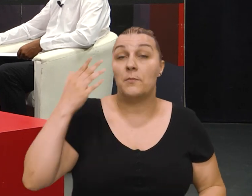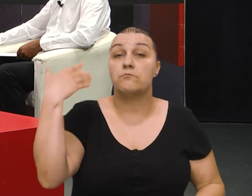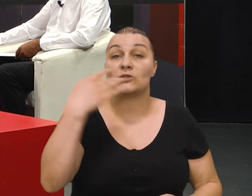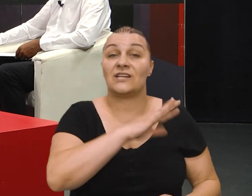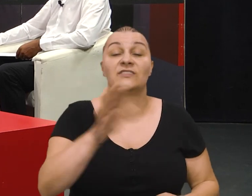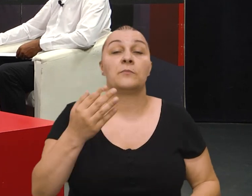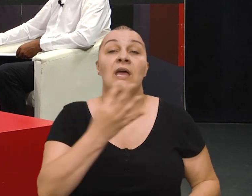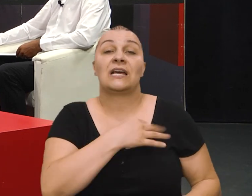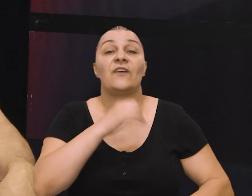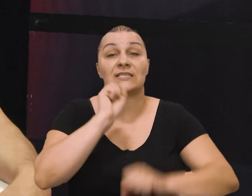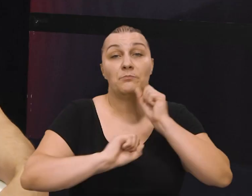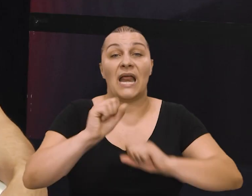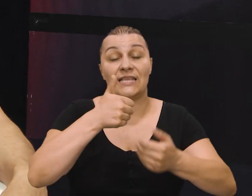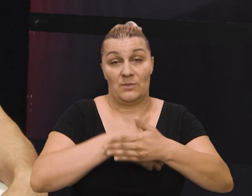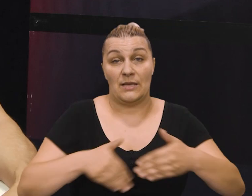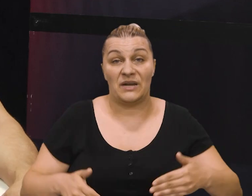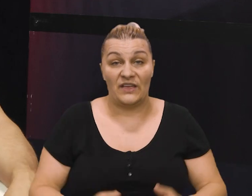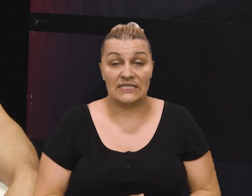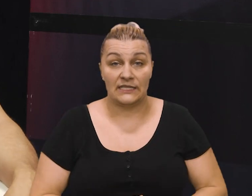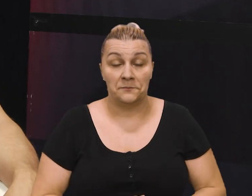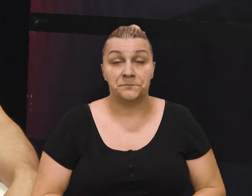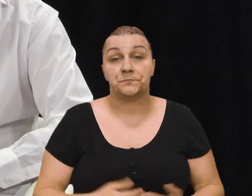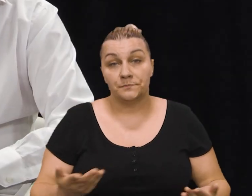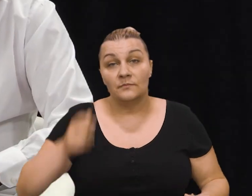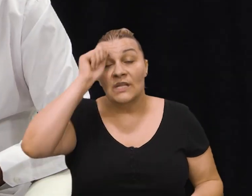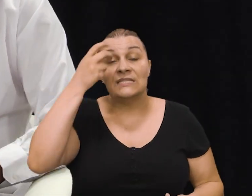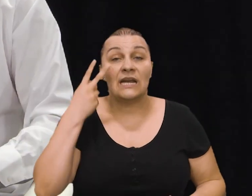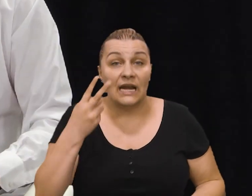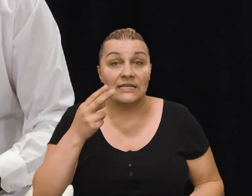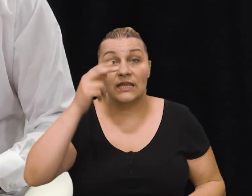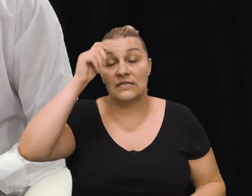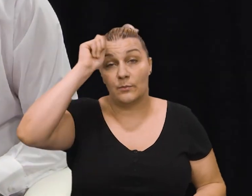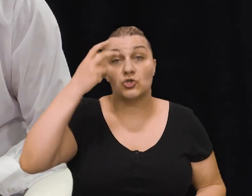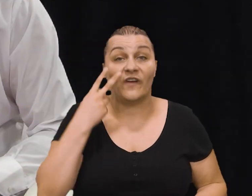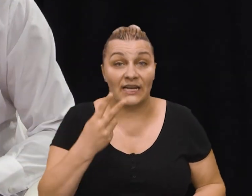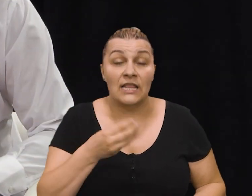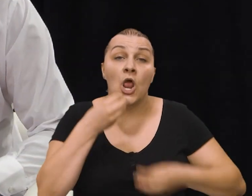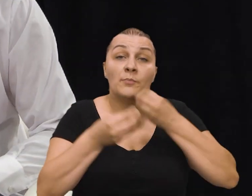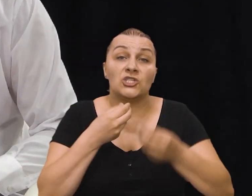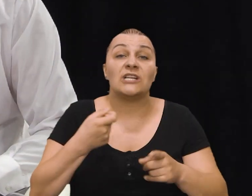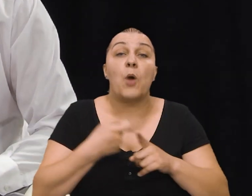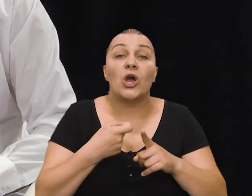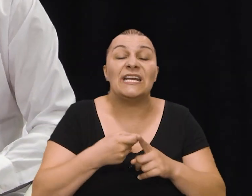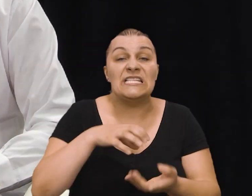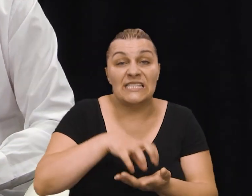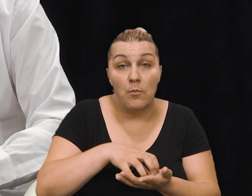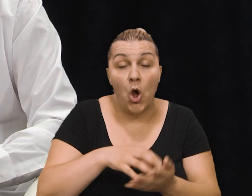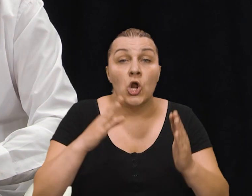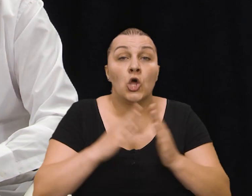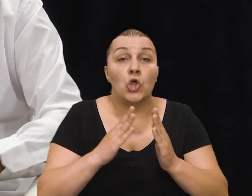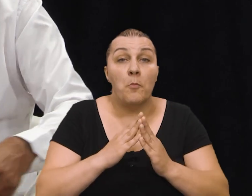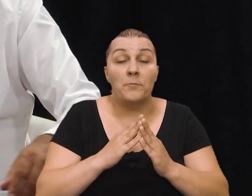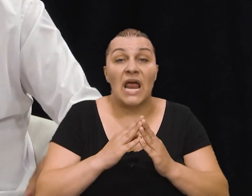i pozdravam svim hrvatskim braniteljima sa prve crte Evo cijenega tajce poštovni gledatelji pričali smo o Kninskoj